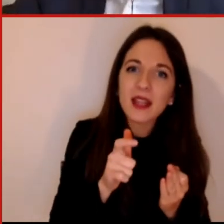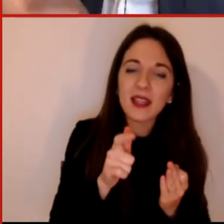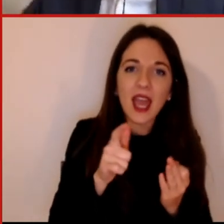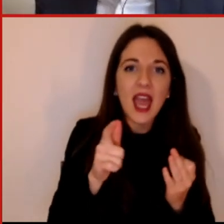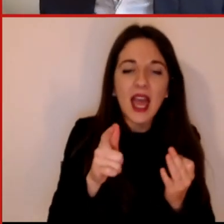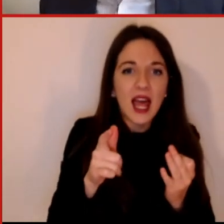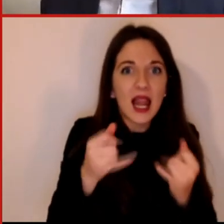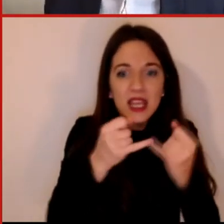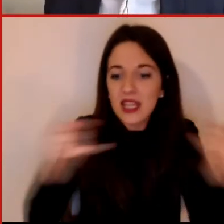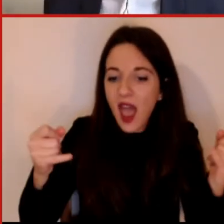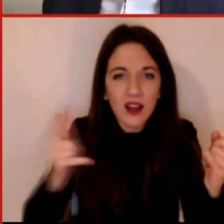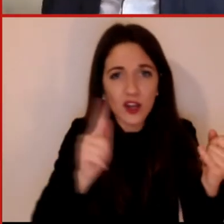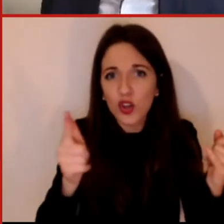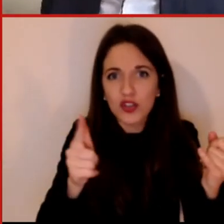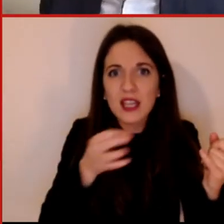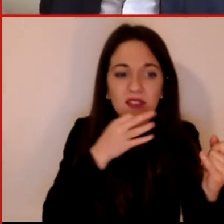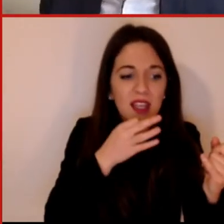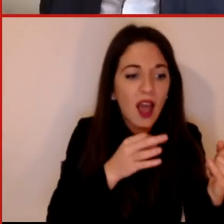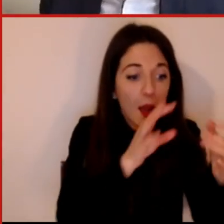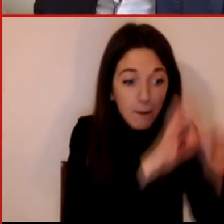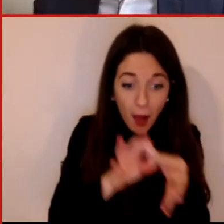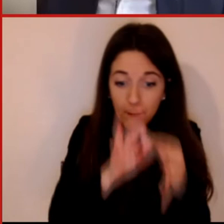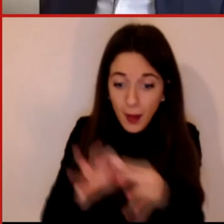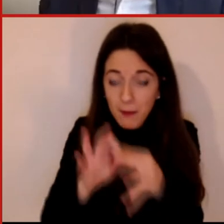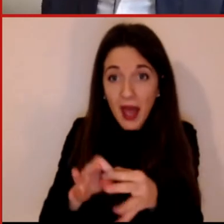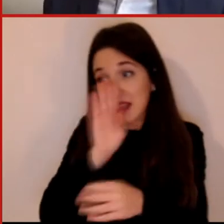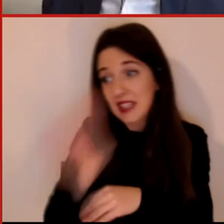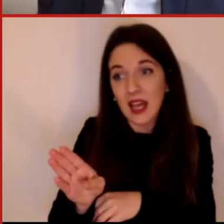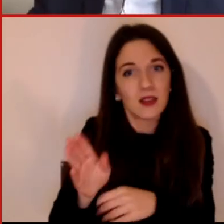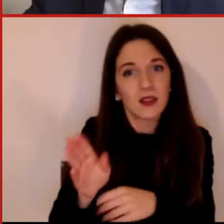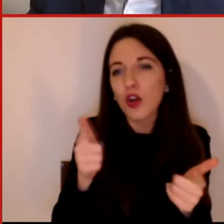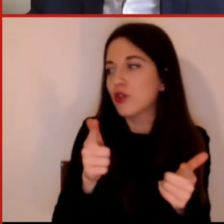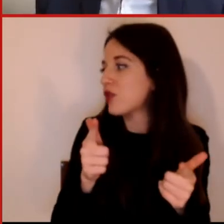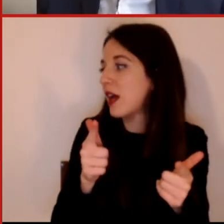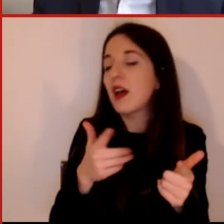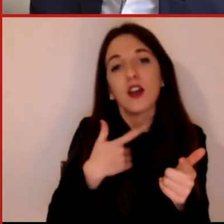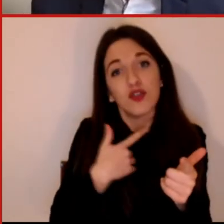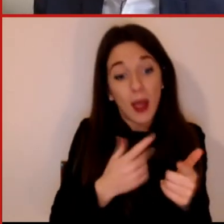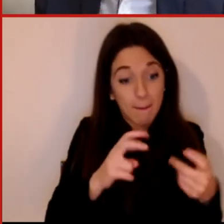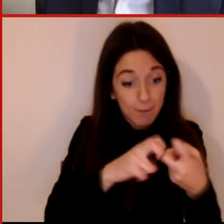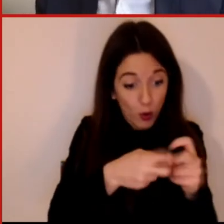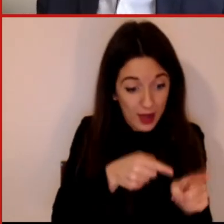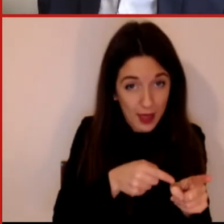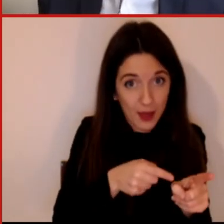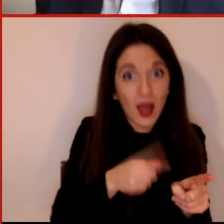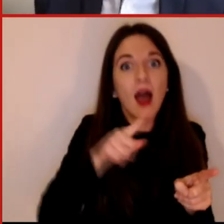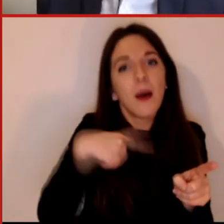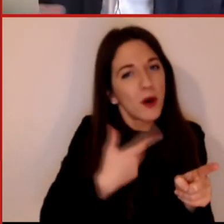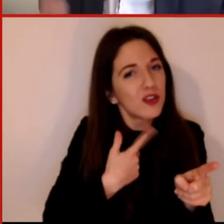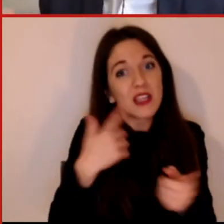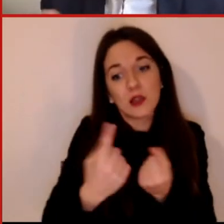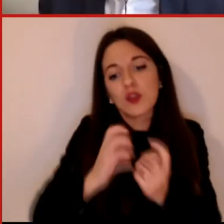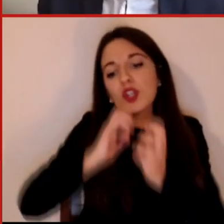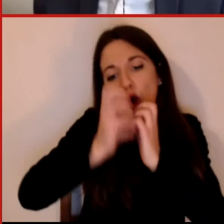una frazione molto grande della popolazione e quindi bisogna stare attenti tra quello che è un pensiero lineare moltiplicativo rispetto,